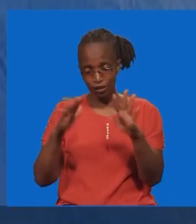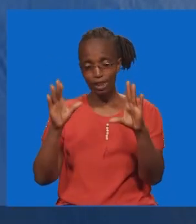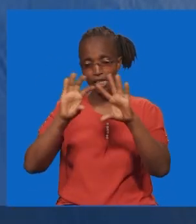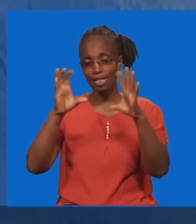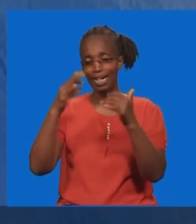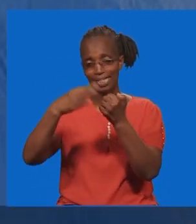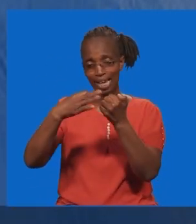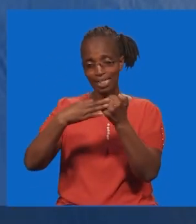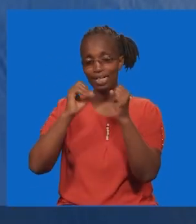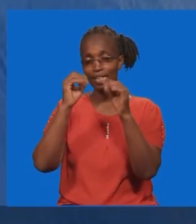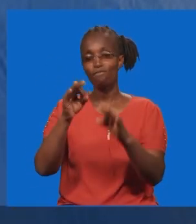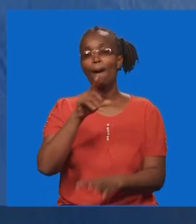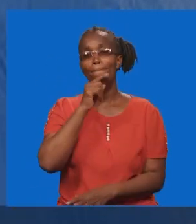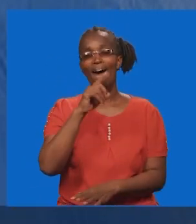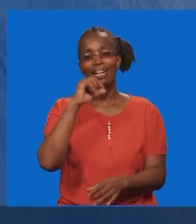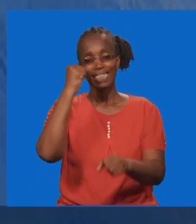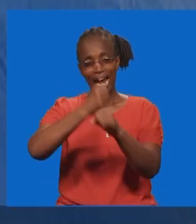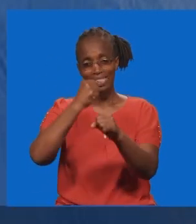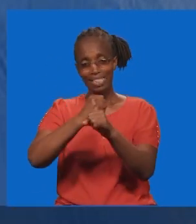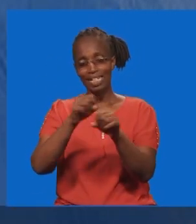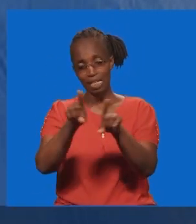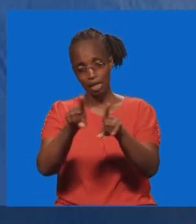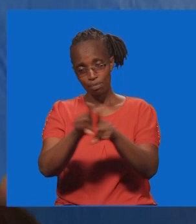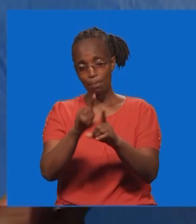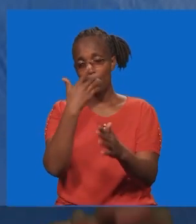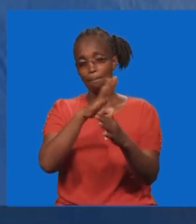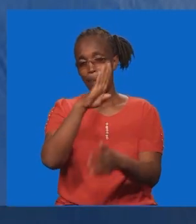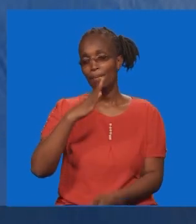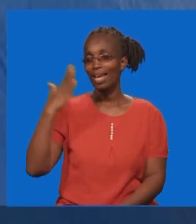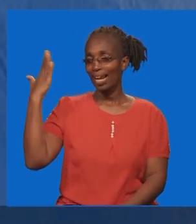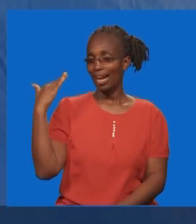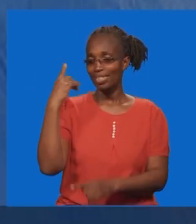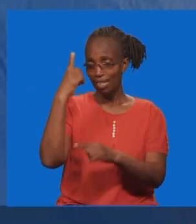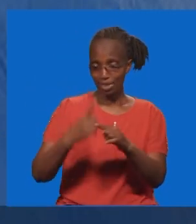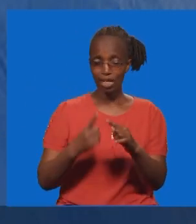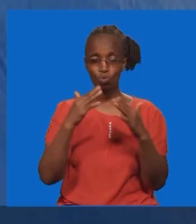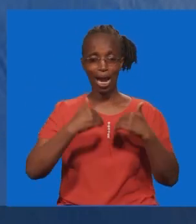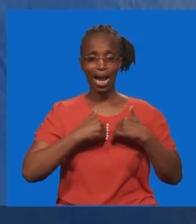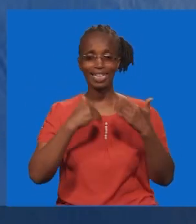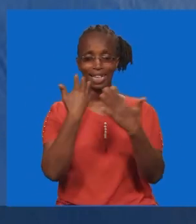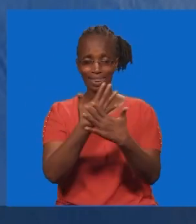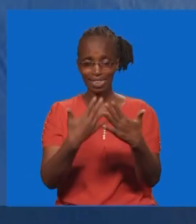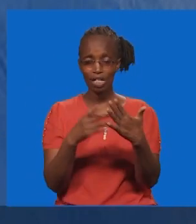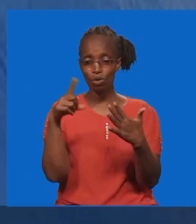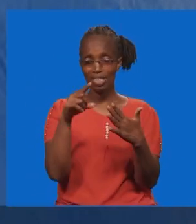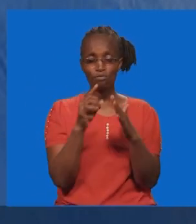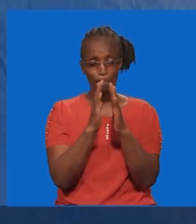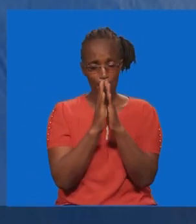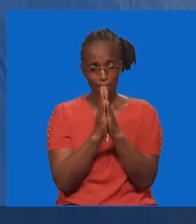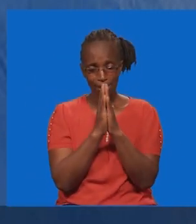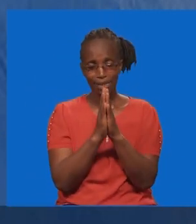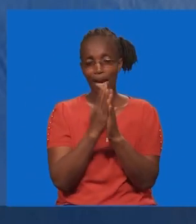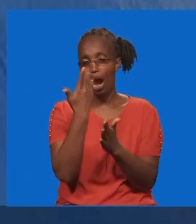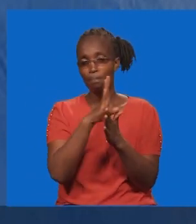alipita mtiani. Jee wanandamu angefanya mambo kama haya. Labda mwaka uliopita. Kuna mambo uliu kue unaomba. Na umeona mwaka